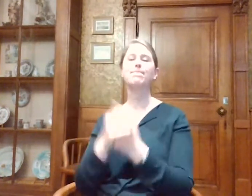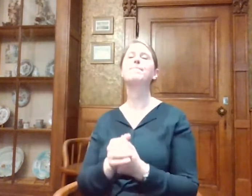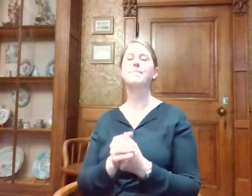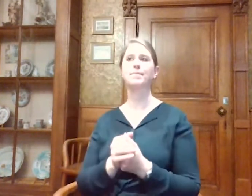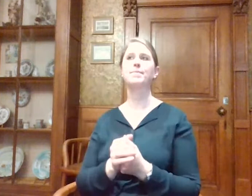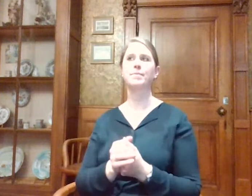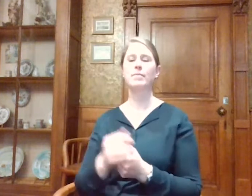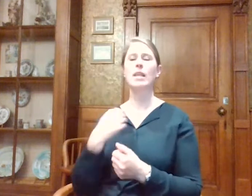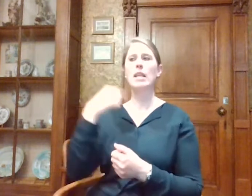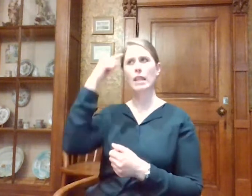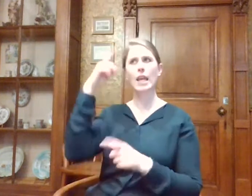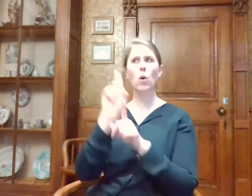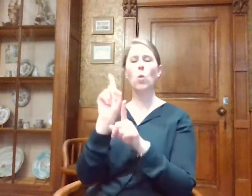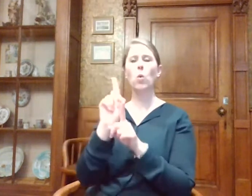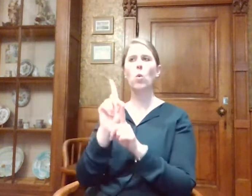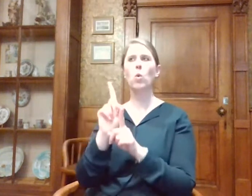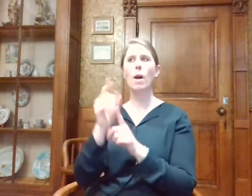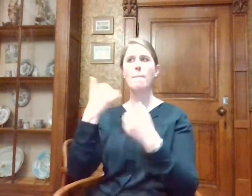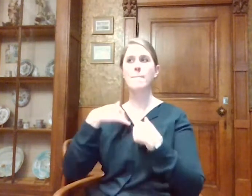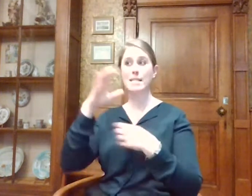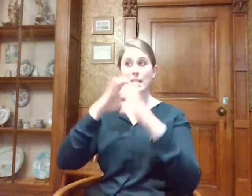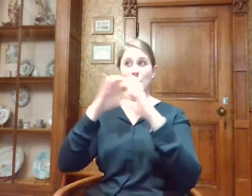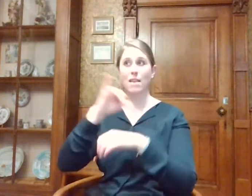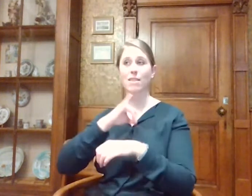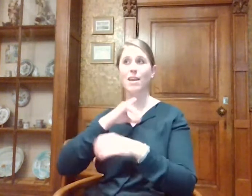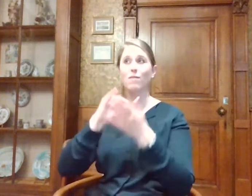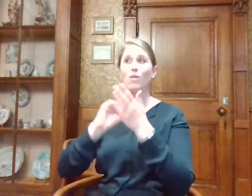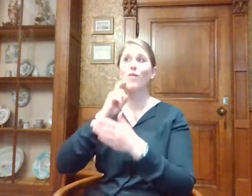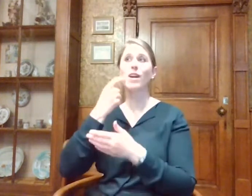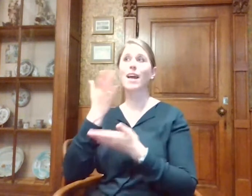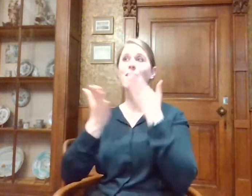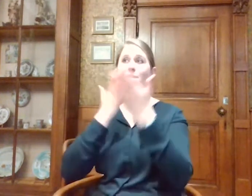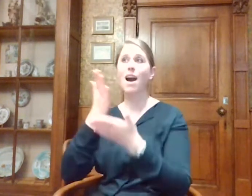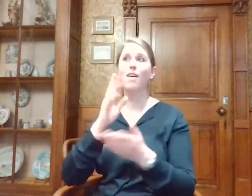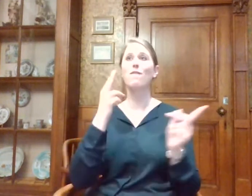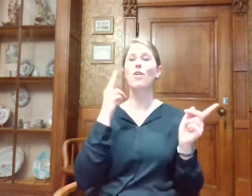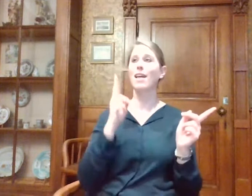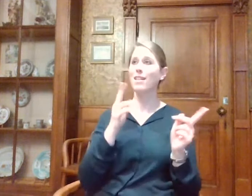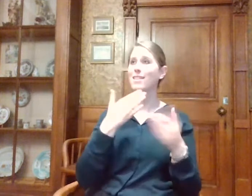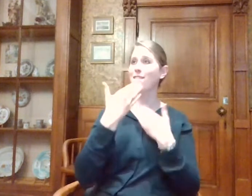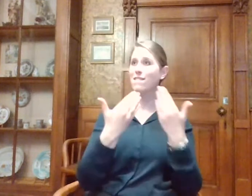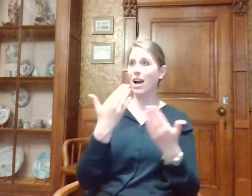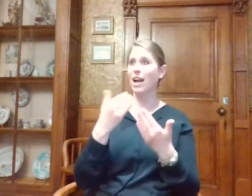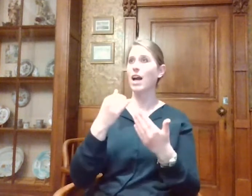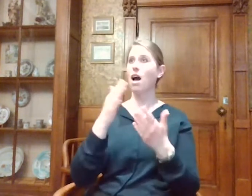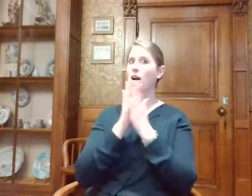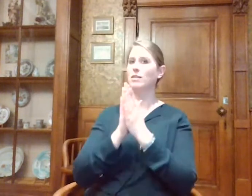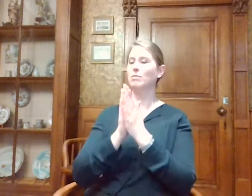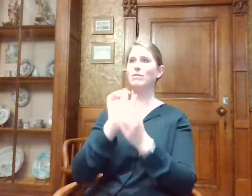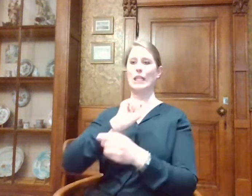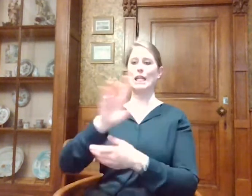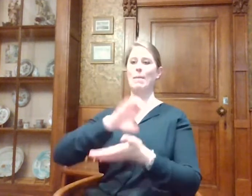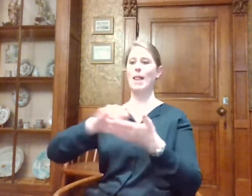En ik vermoed dat als mensen in de chat nog vragen hebben voor Gerrie of Hilde, dat jullie e-mailadressen en dergelijke,